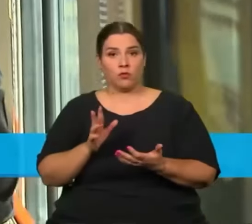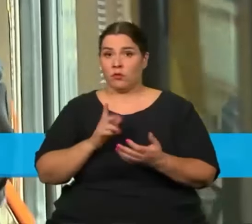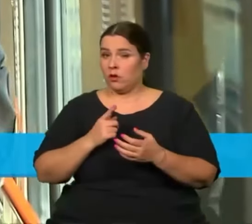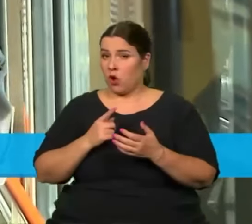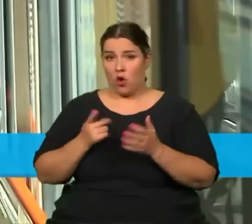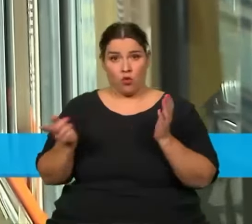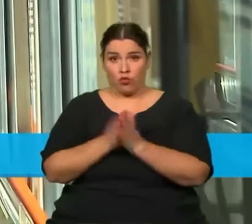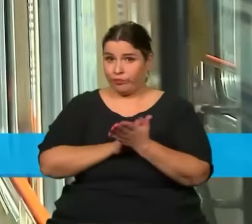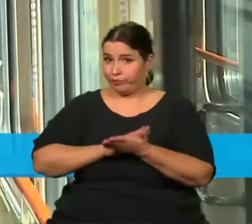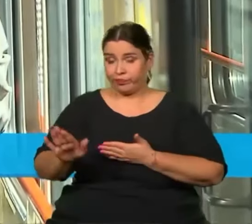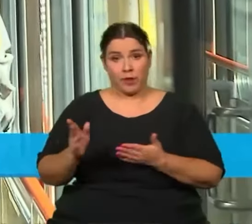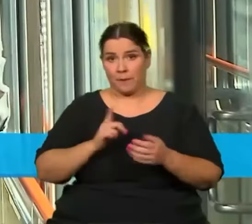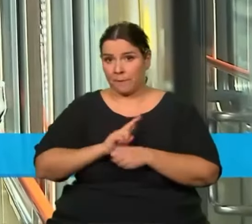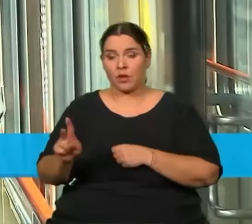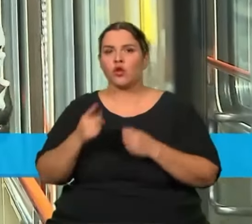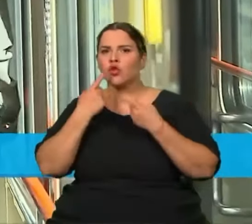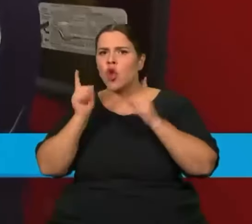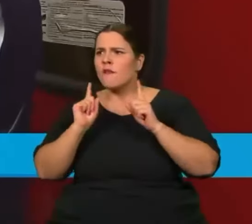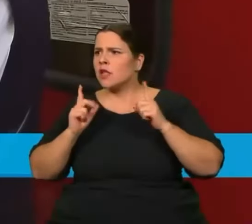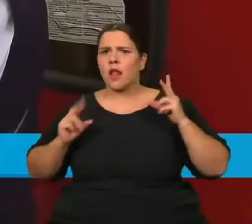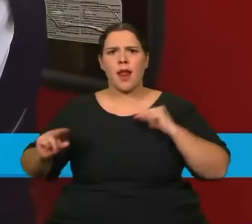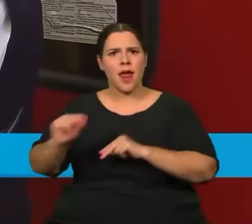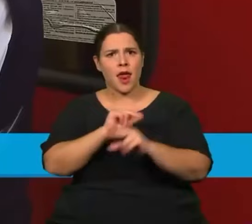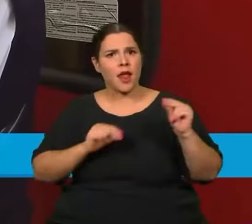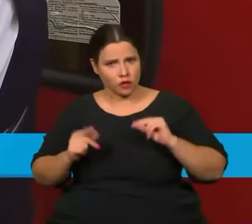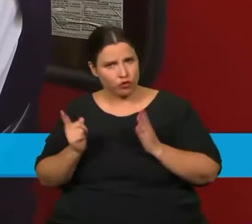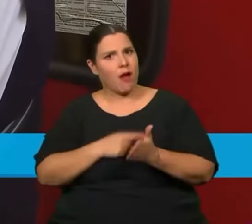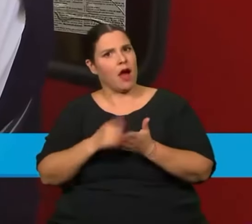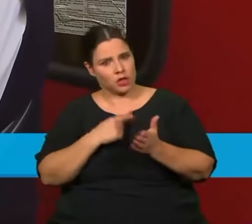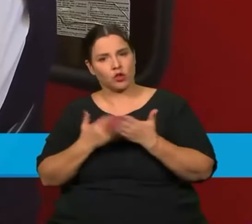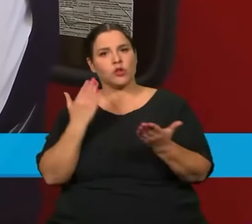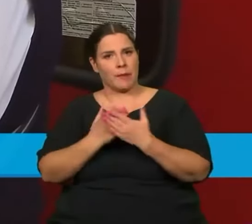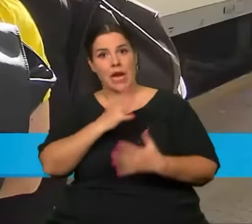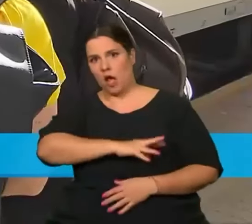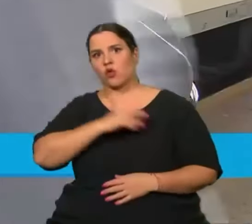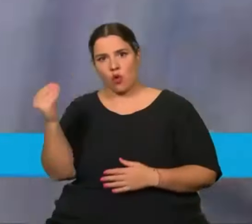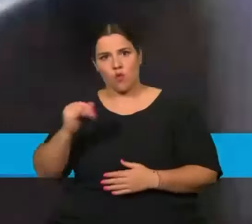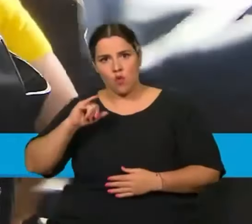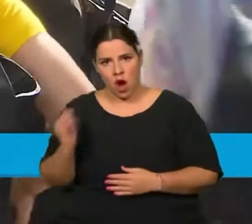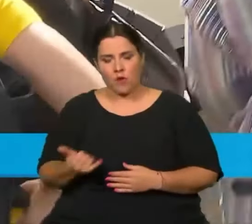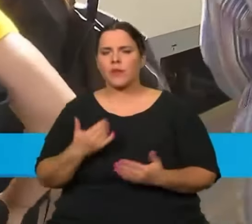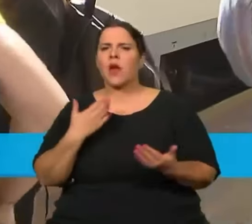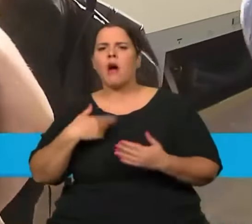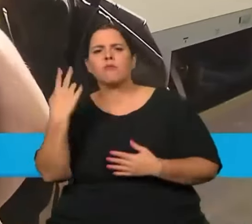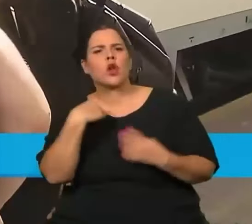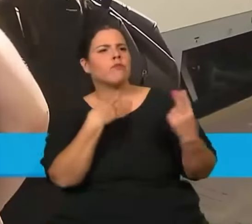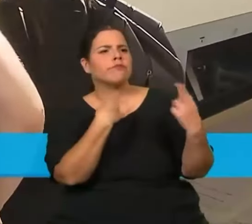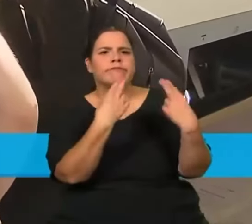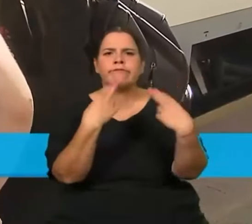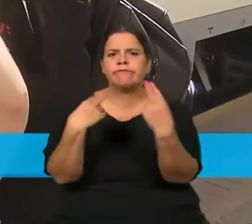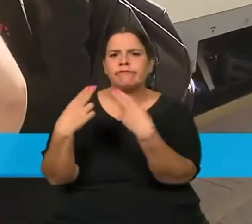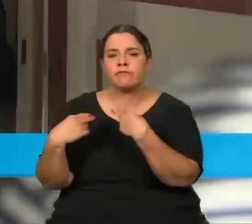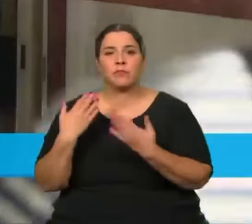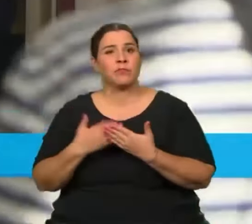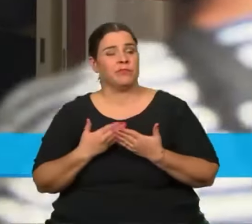slovenština tady v odjezdové hale Slyšet byla. Podle Slováků, se kterými jsem hovořil, právě tady na nádraží, tak se to projevilo třeba i na